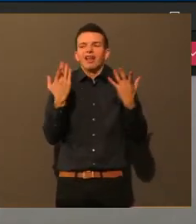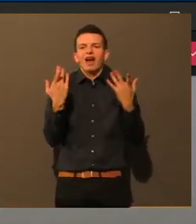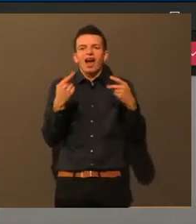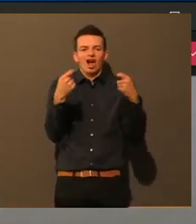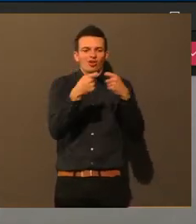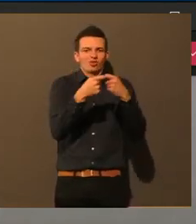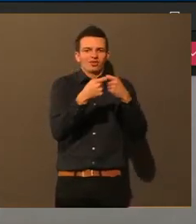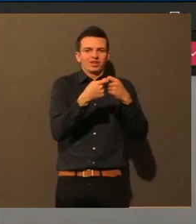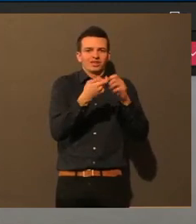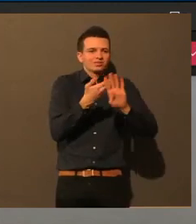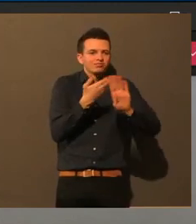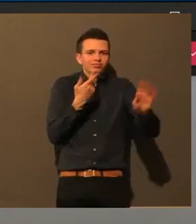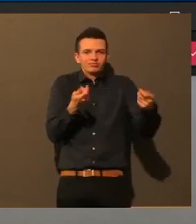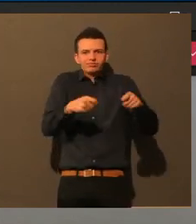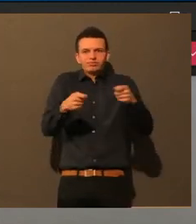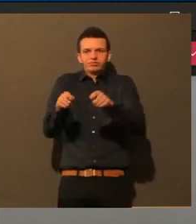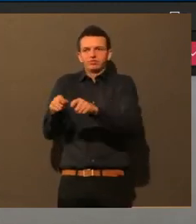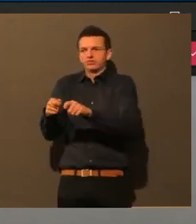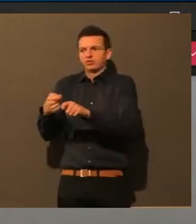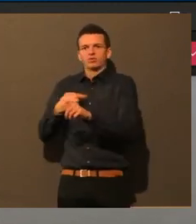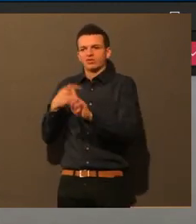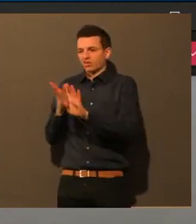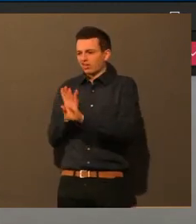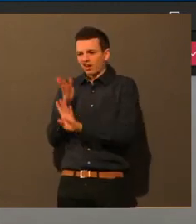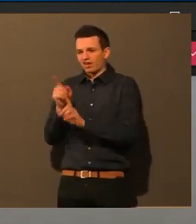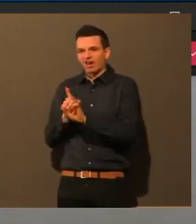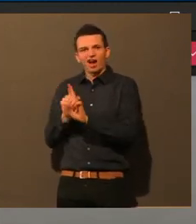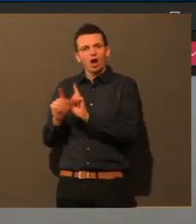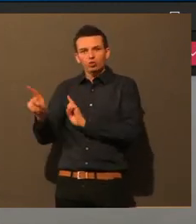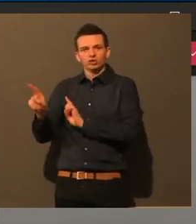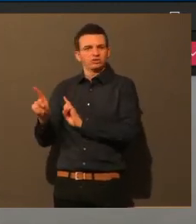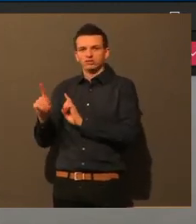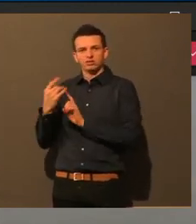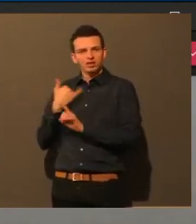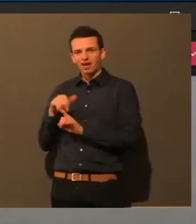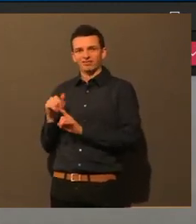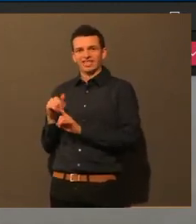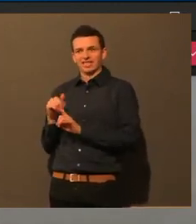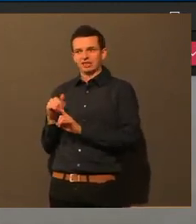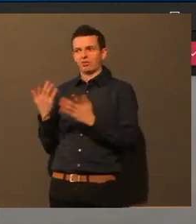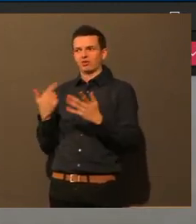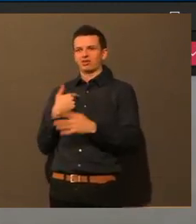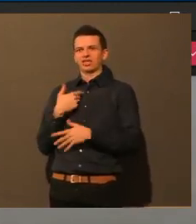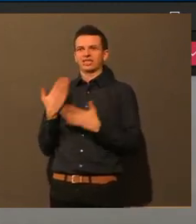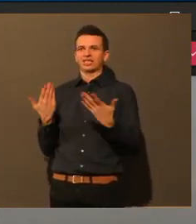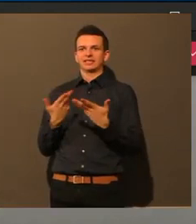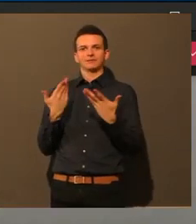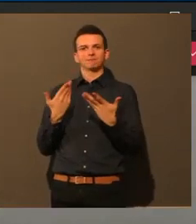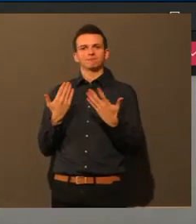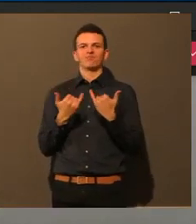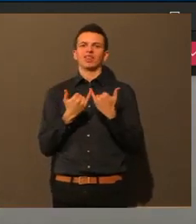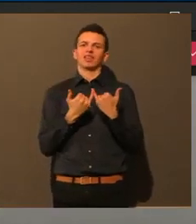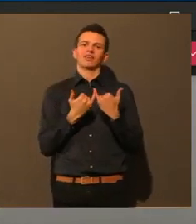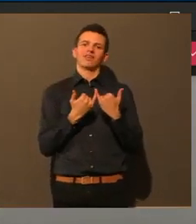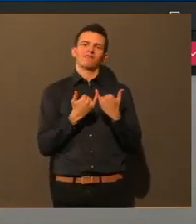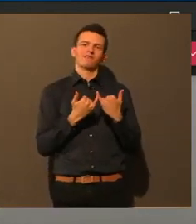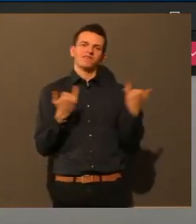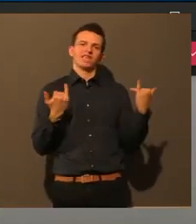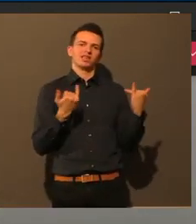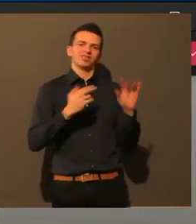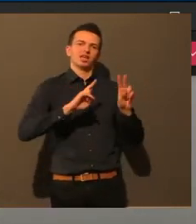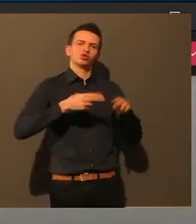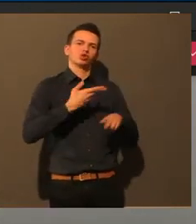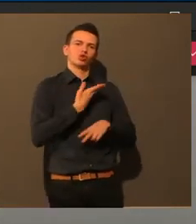isolieren. Aber es steht irgendwie nirgendwo, wie kann ich wieder gesund werden? Also soll mir das der Hausarzt sagen? Oder